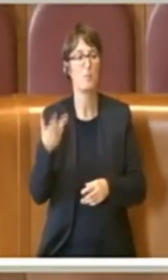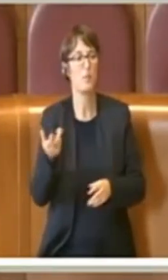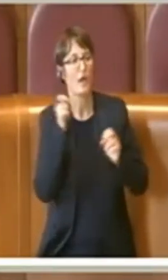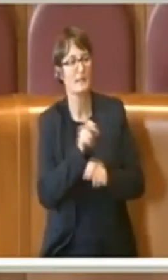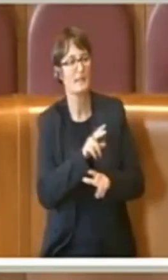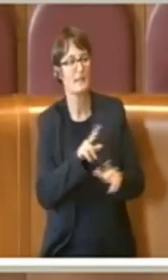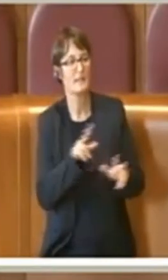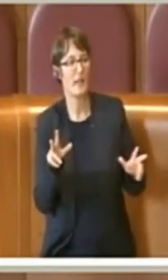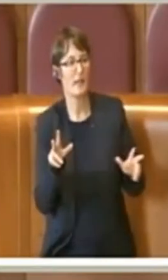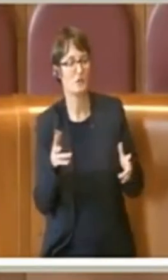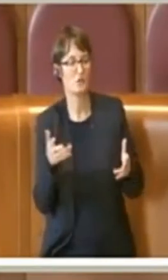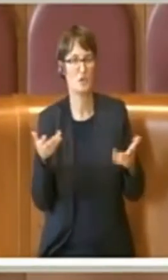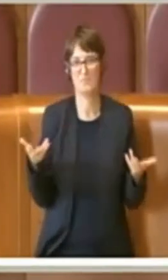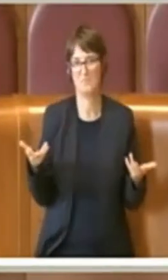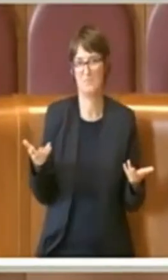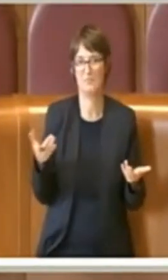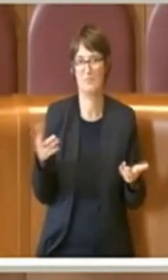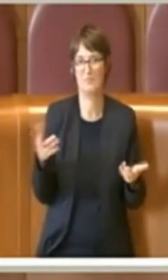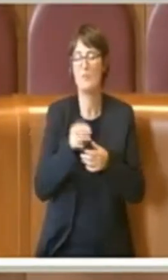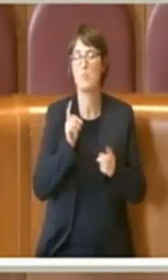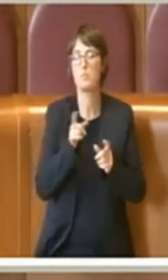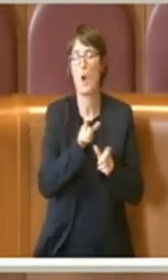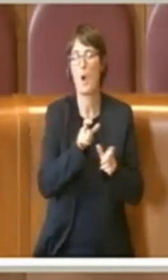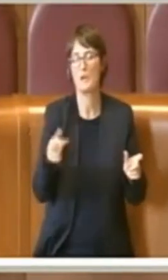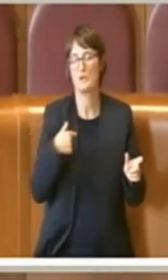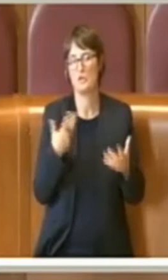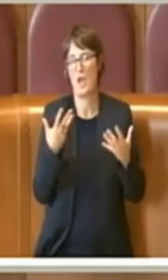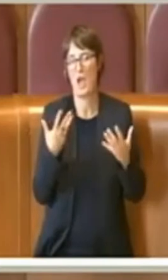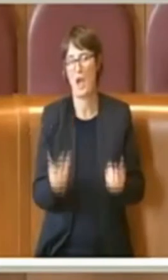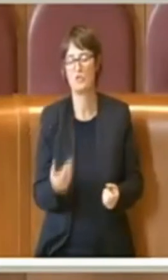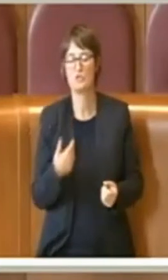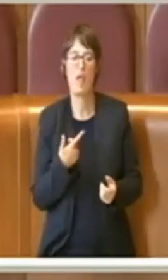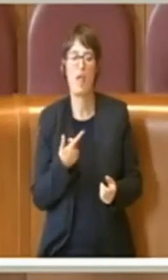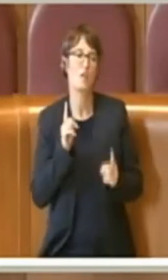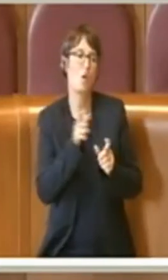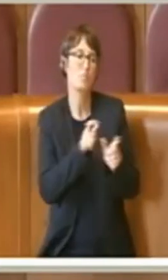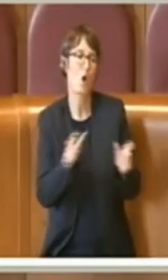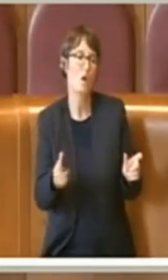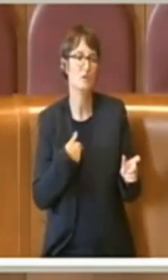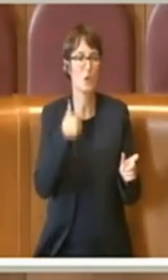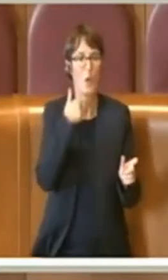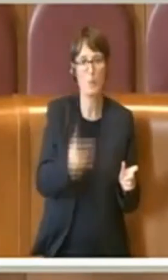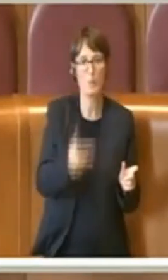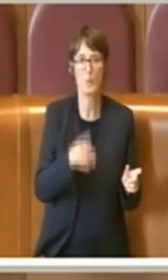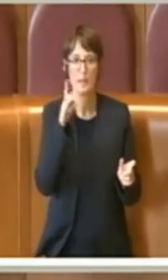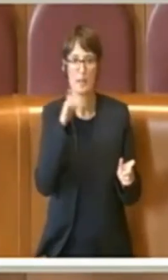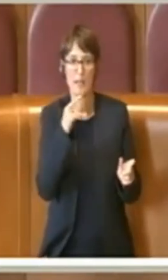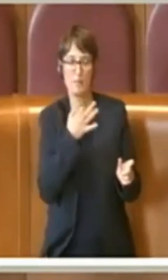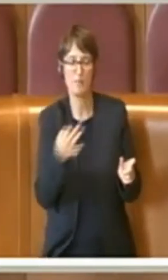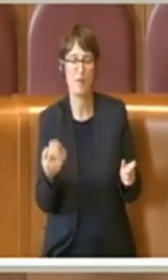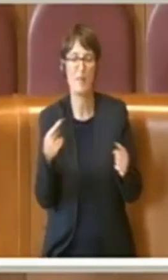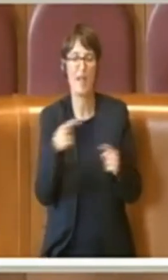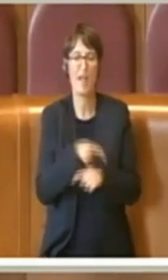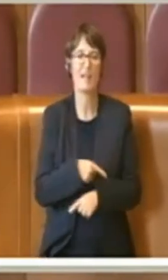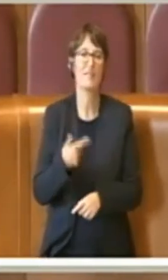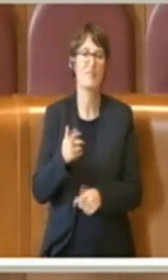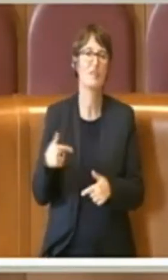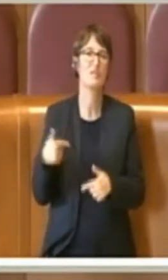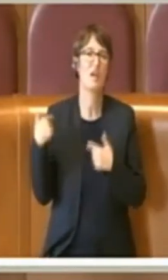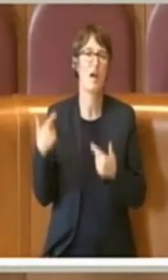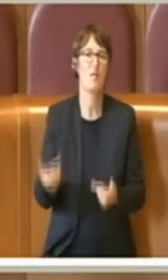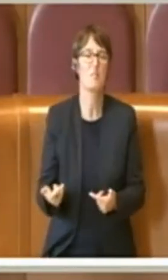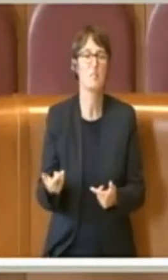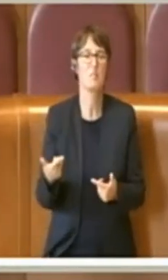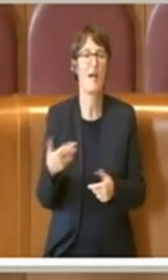politici, perché sai, sui politici li accetterei anche, siete brutti, siete cattivi. Più che altro si va a danneggiare il lavoro di un suo collega, che è il Direttore del